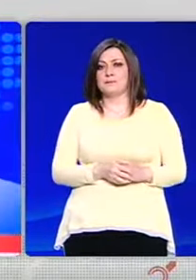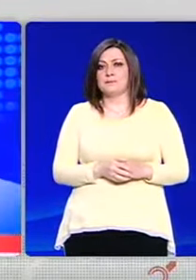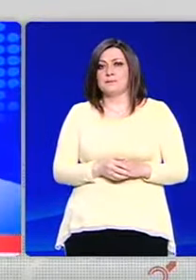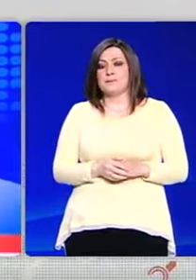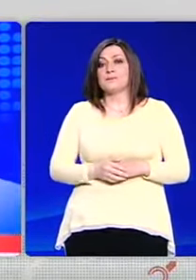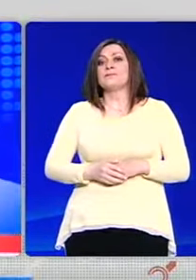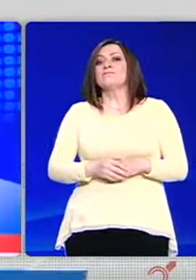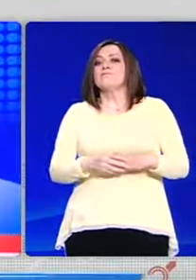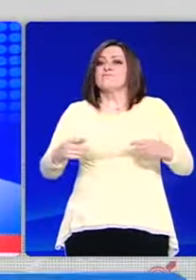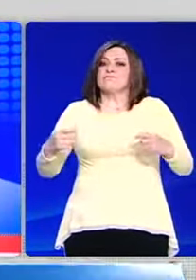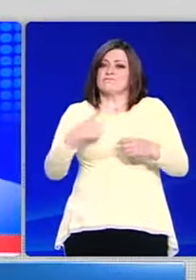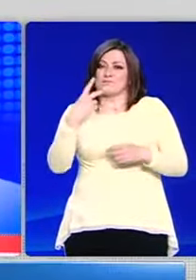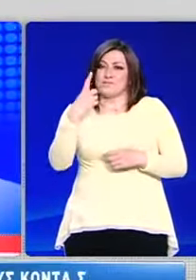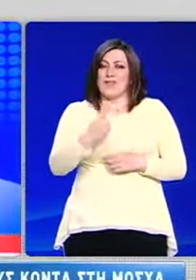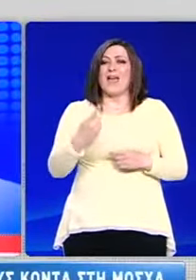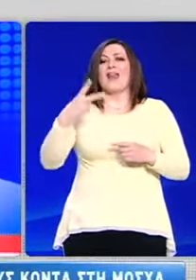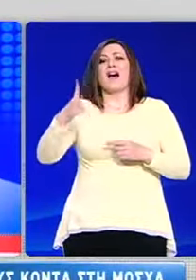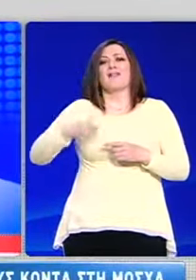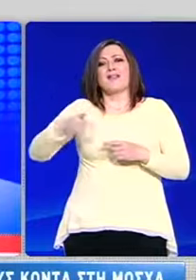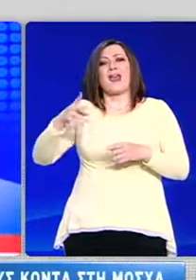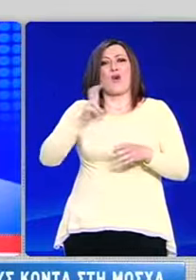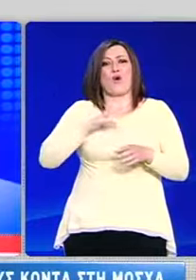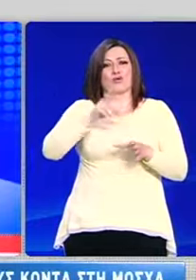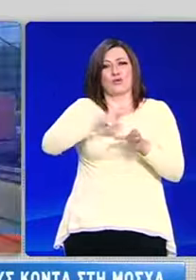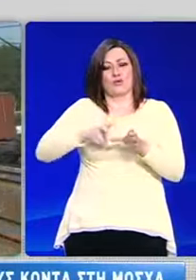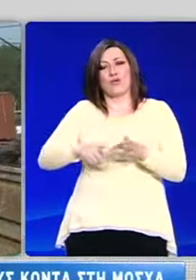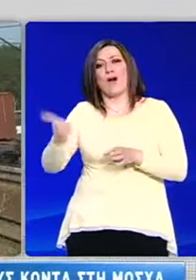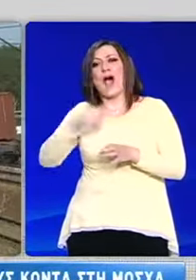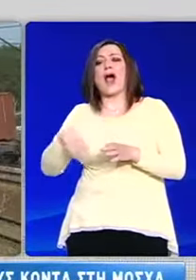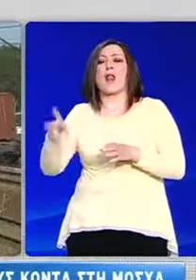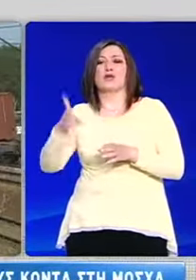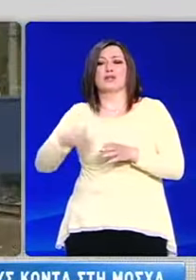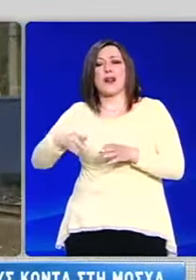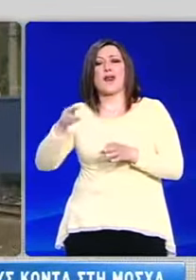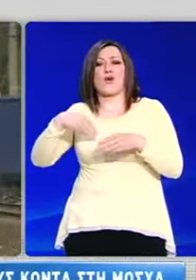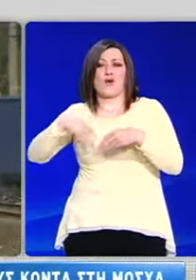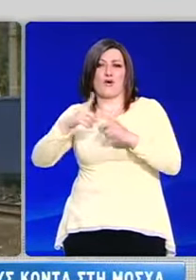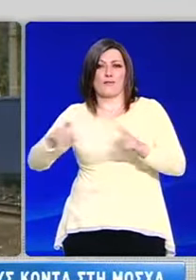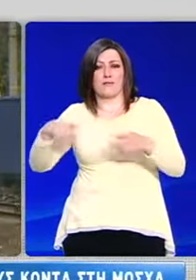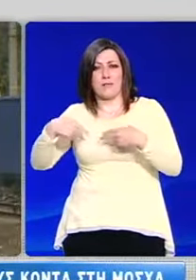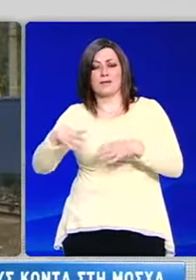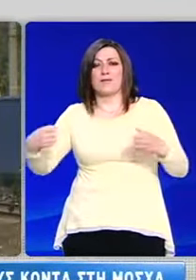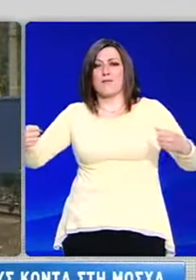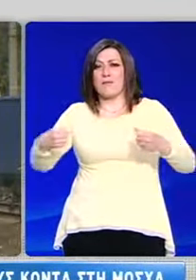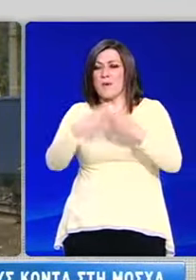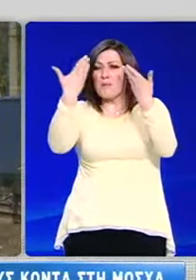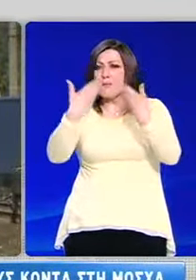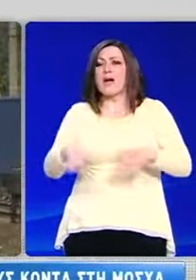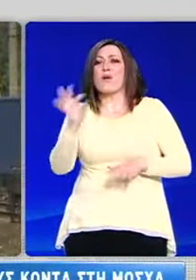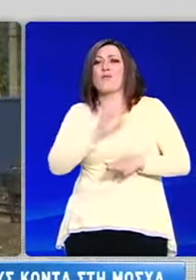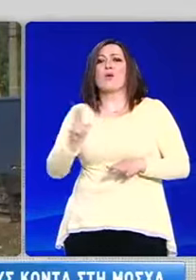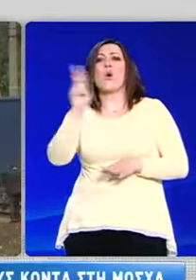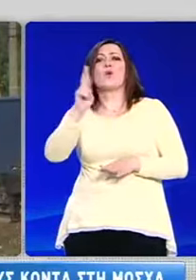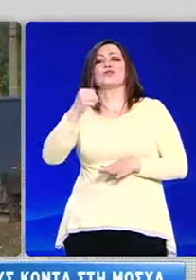Σφοδρή σύγκρουση μεταξύ ενός επιβατικού και ενός εμπορικού τρένου σημειώθηκε πριν από λίγη ώρα λίγα χιλιόμετρα νοτιοδυτικά της Μόσχας,